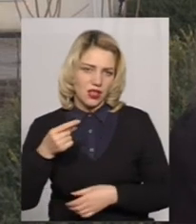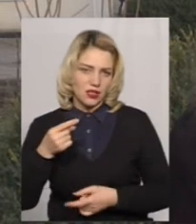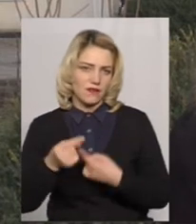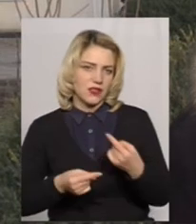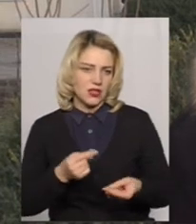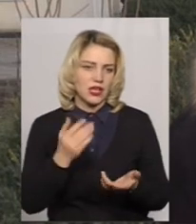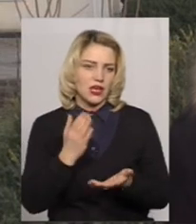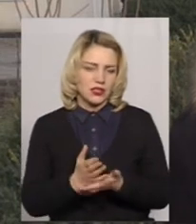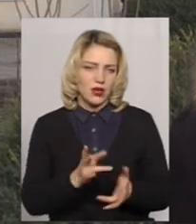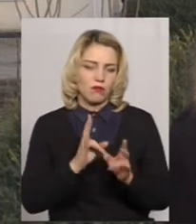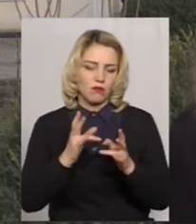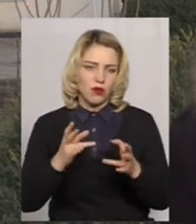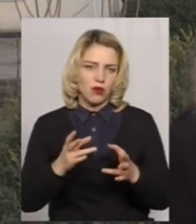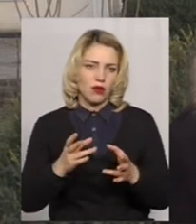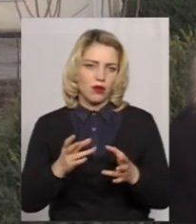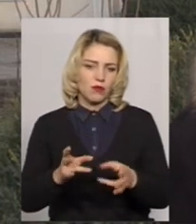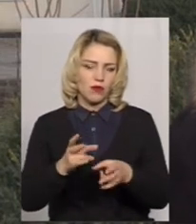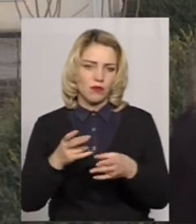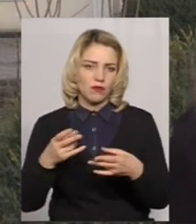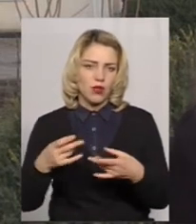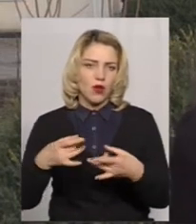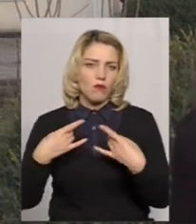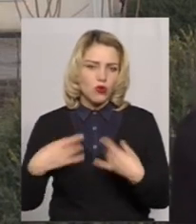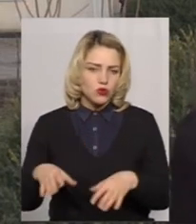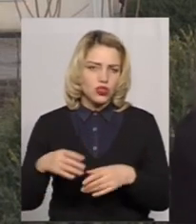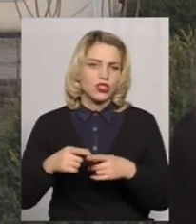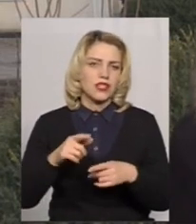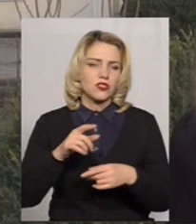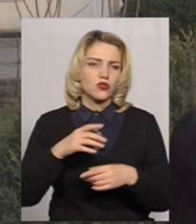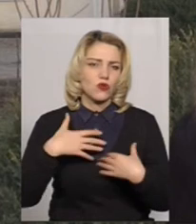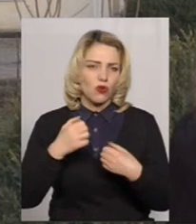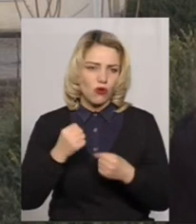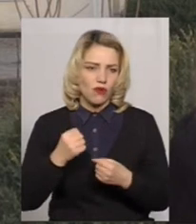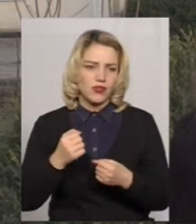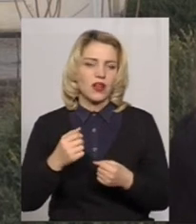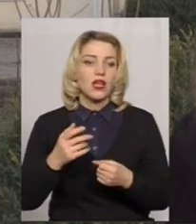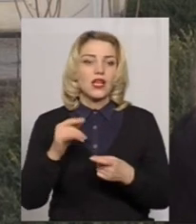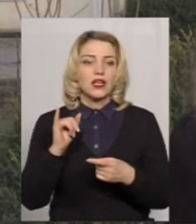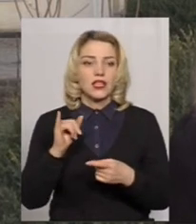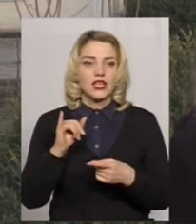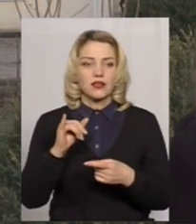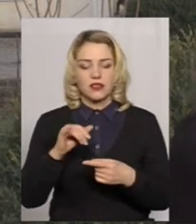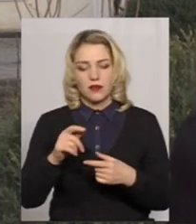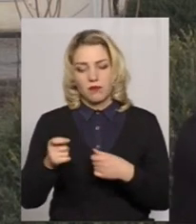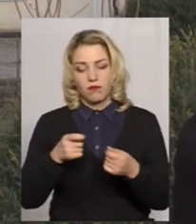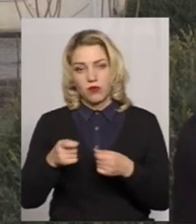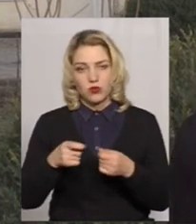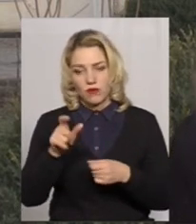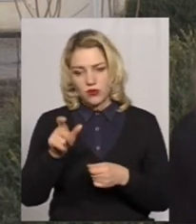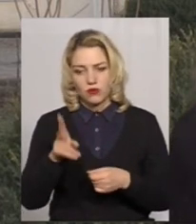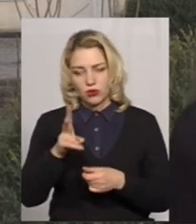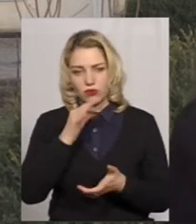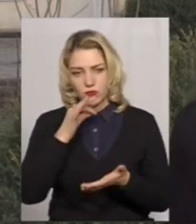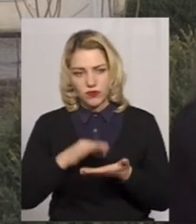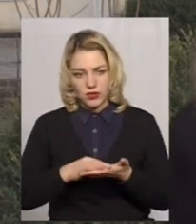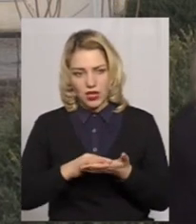пошкодження здоров'я, то керівництво підприємства, посадово-особи, які відповідають за певні